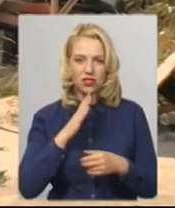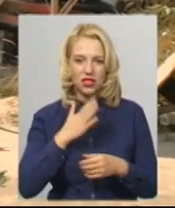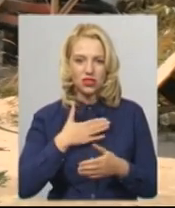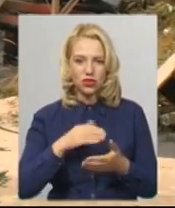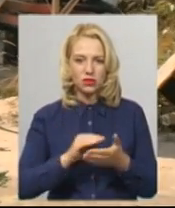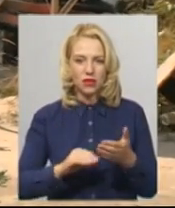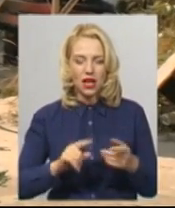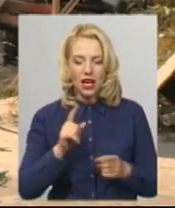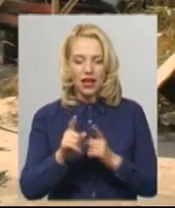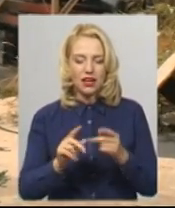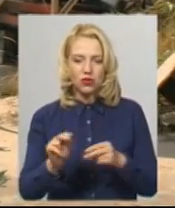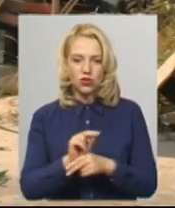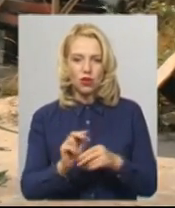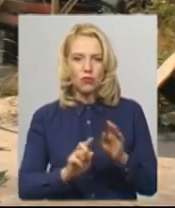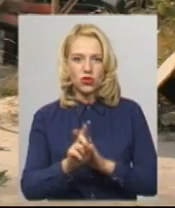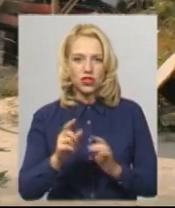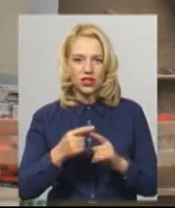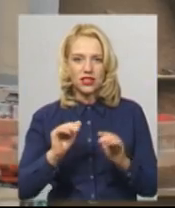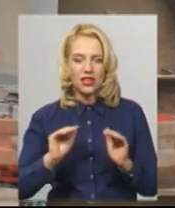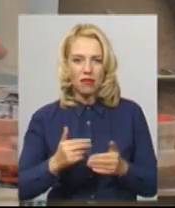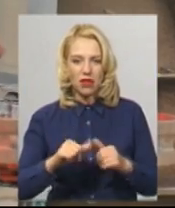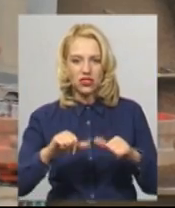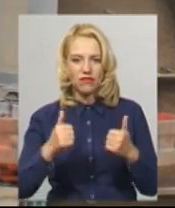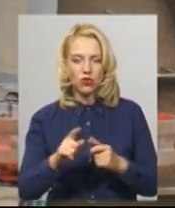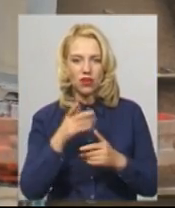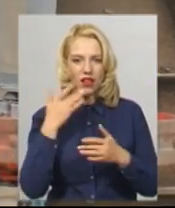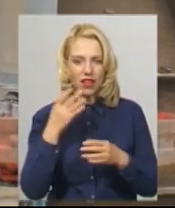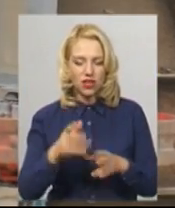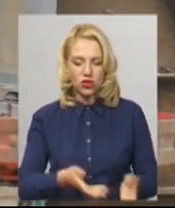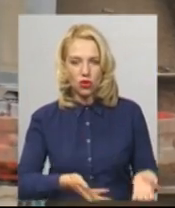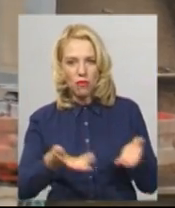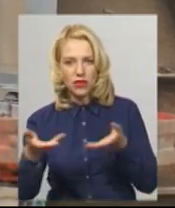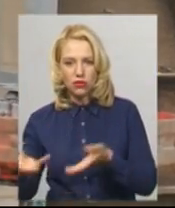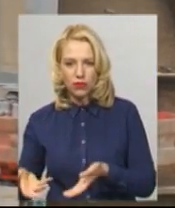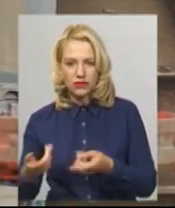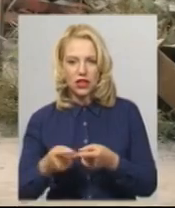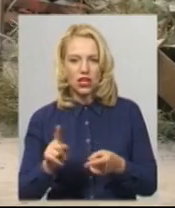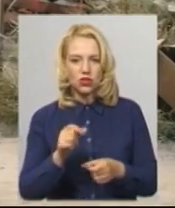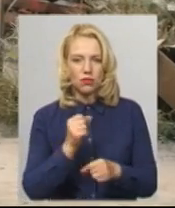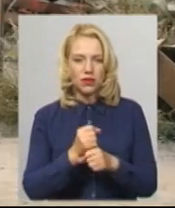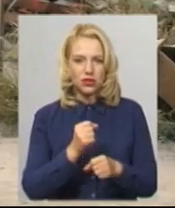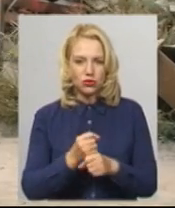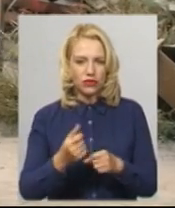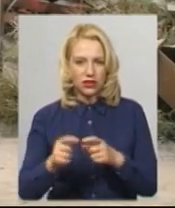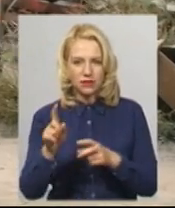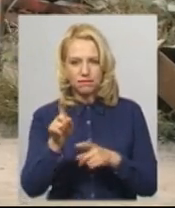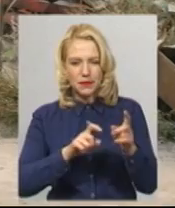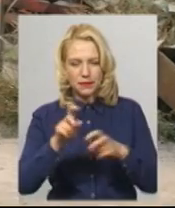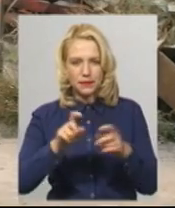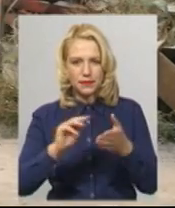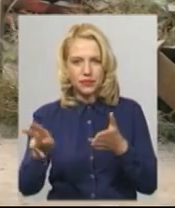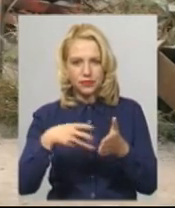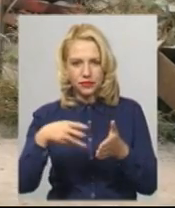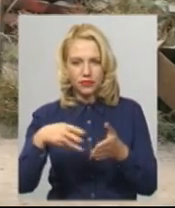Реконструкцію розпочали з найменших фігур автомістечка, які легко демонтувати, щоб працювати в піскострійній камері, каже начальник міського управління житлово